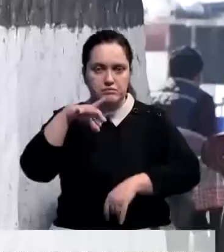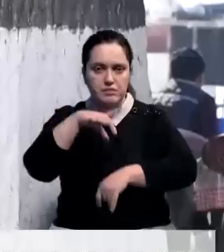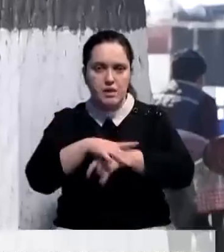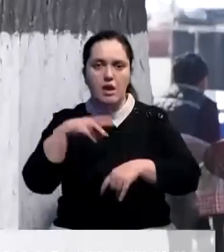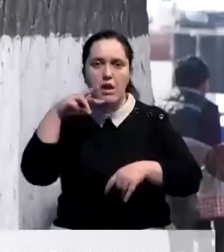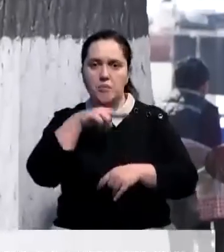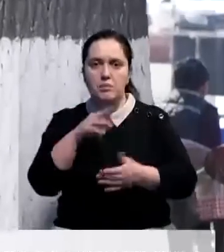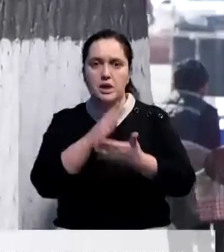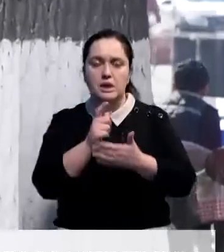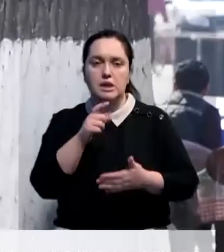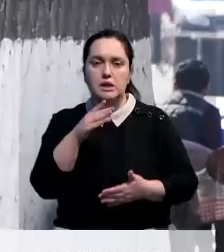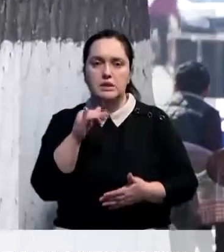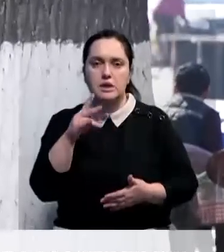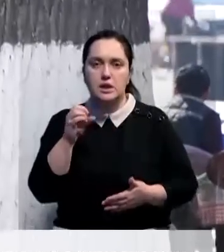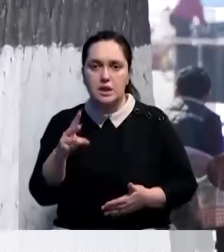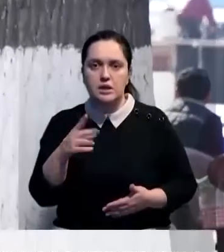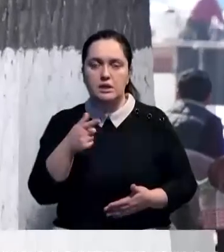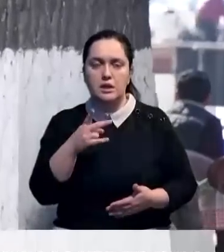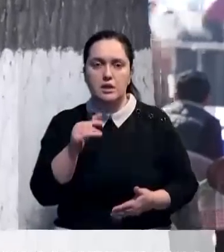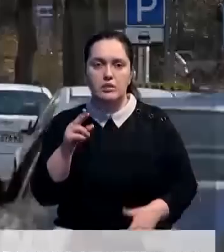токсичное вещество эпиленгликоль.